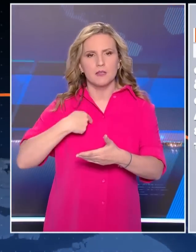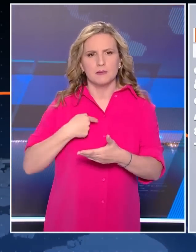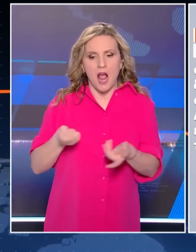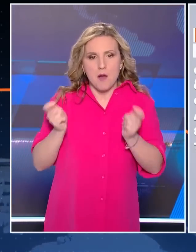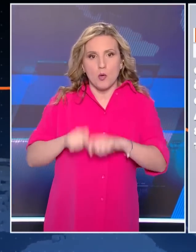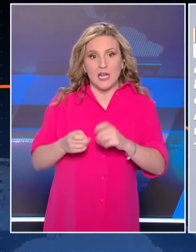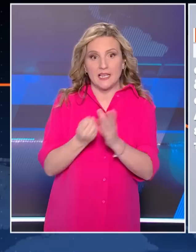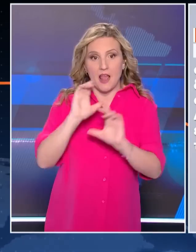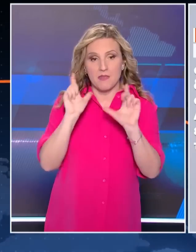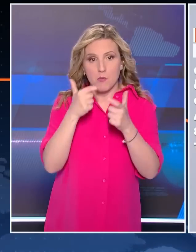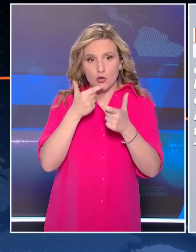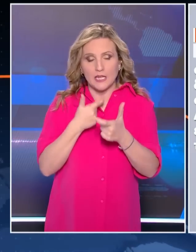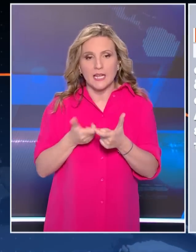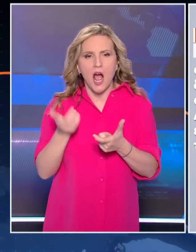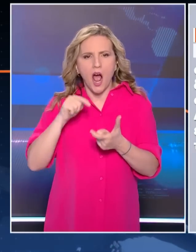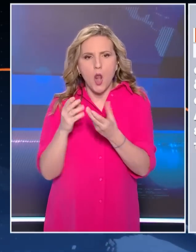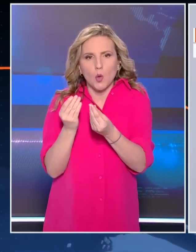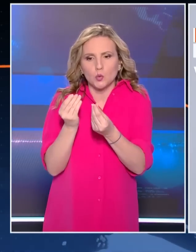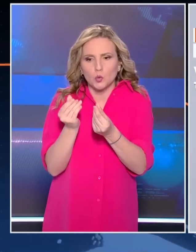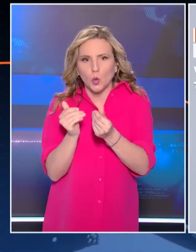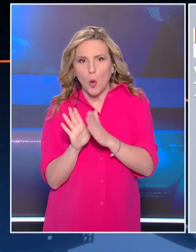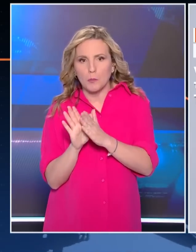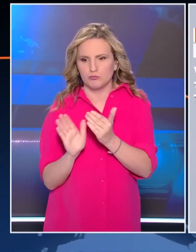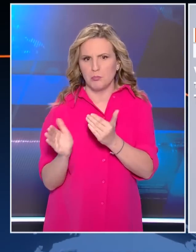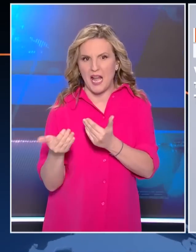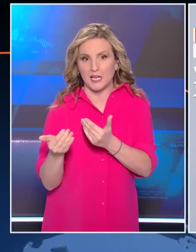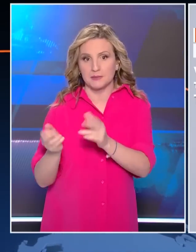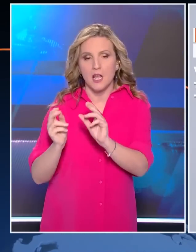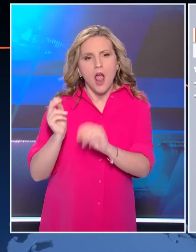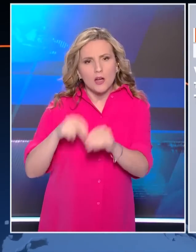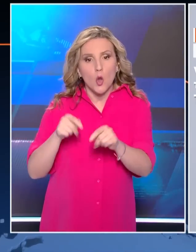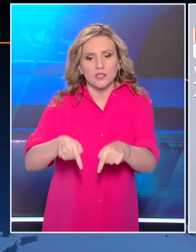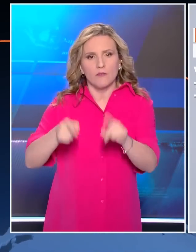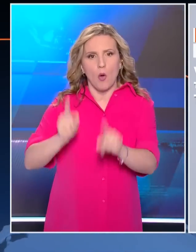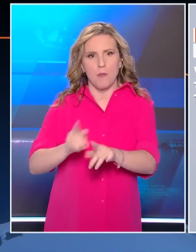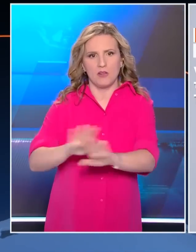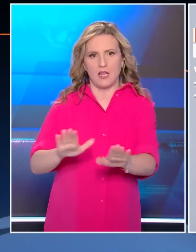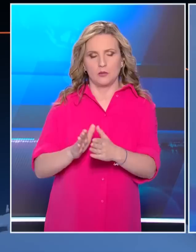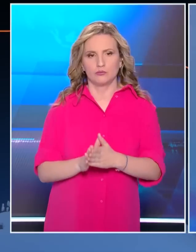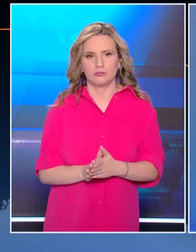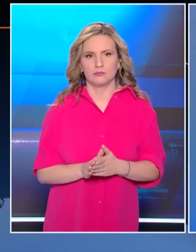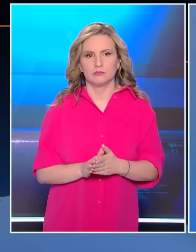συνθήκη η Νέα Δημοκρατία να επιχειρήσει να βρει τρόπους να παρακάμψει την ετοιμηχωρία τους τελεία και παύλα.